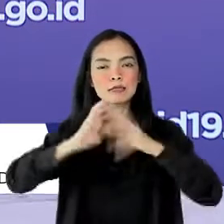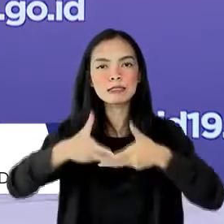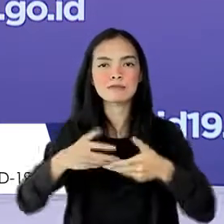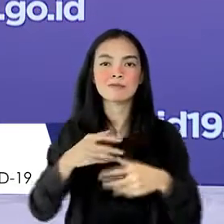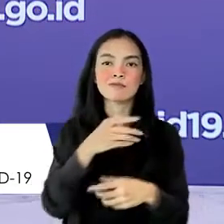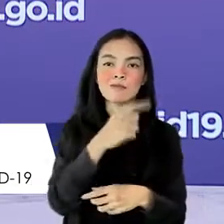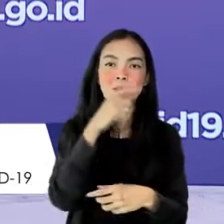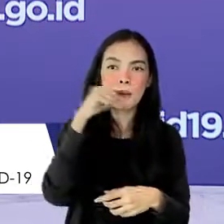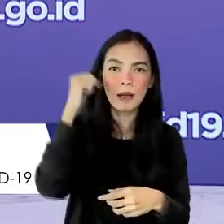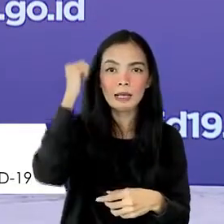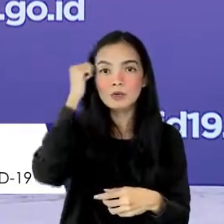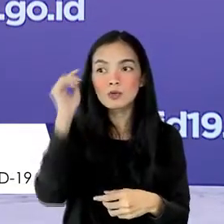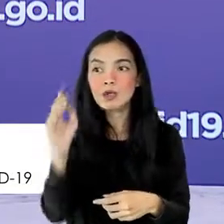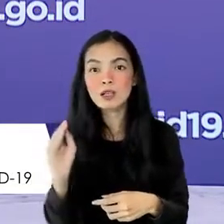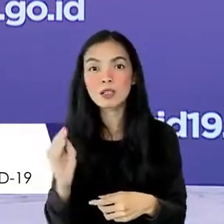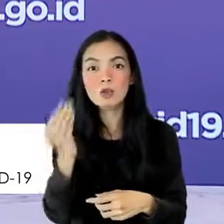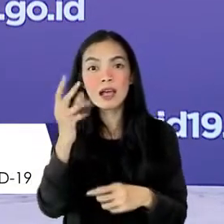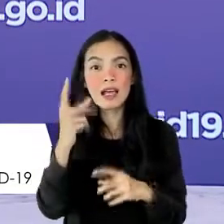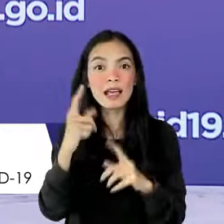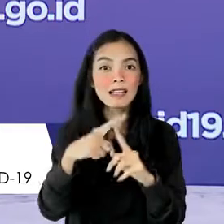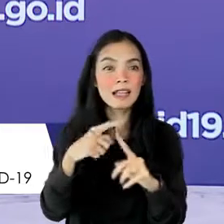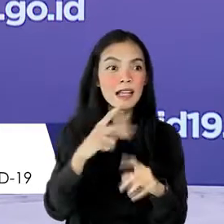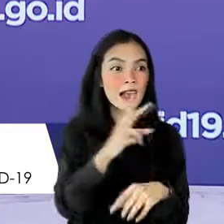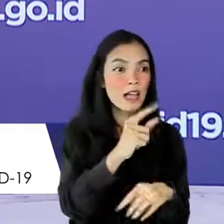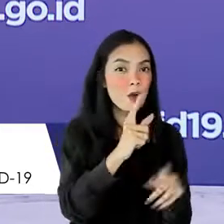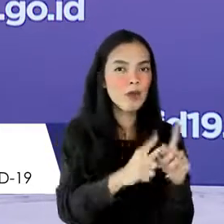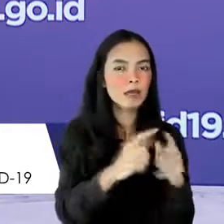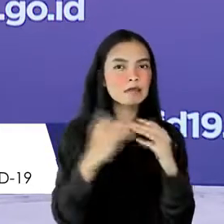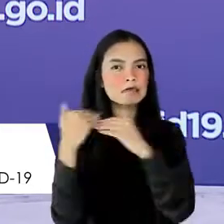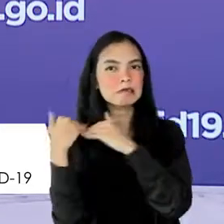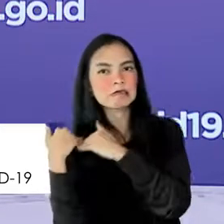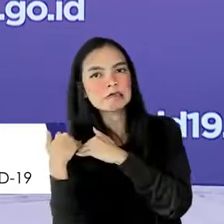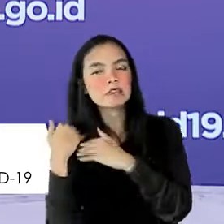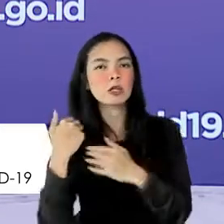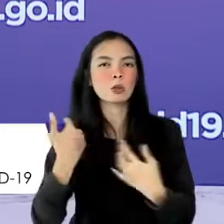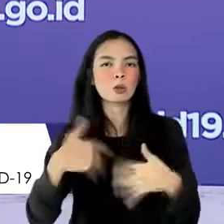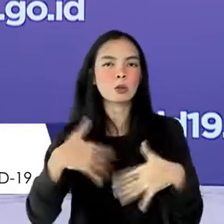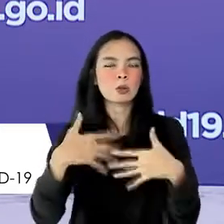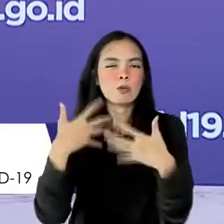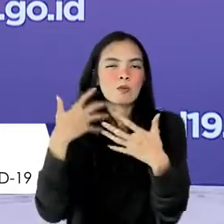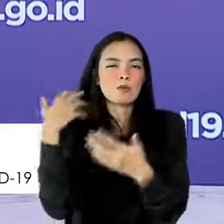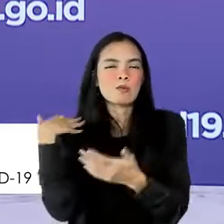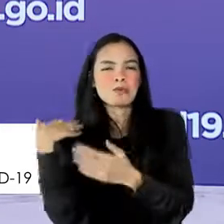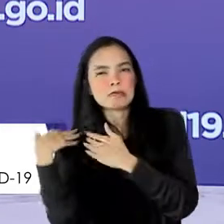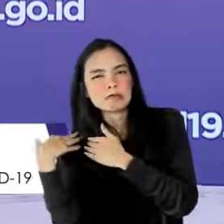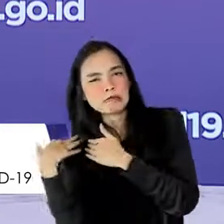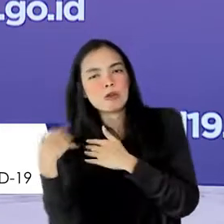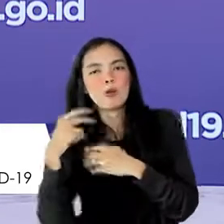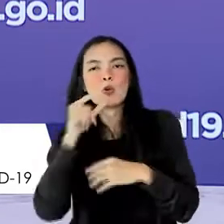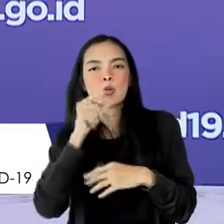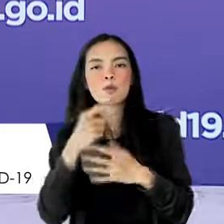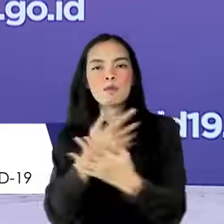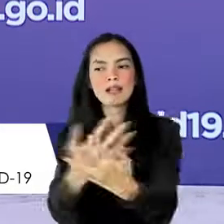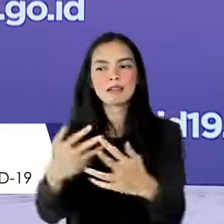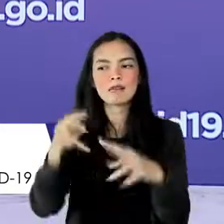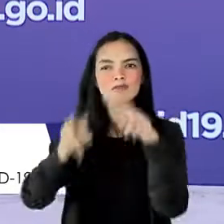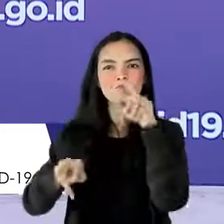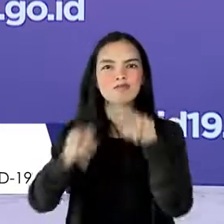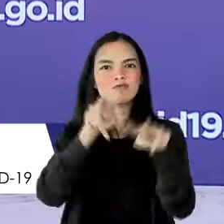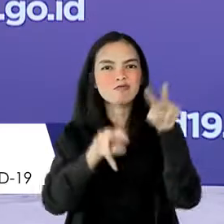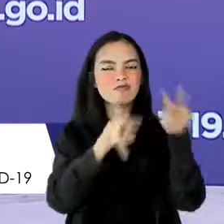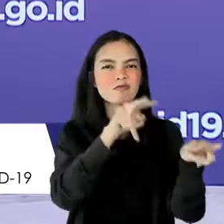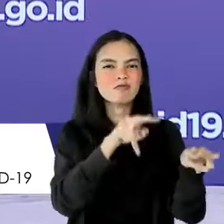RT diberikan beban baru yang cukup berat untuk memonitor masing-masing warganya. Meski sulit,